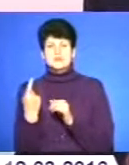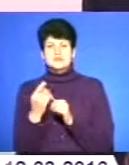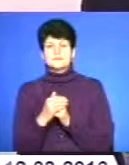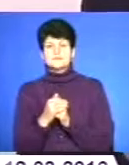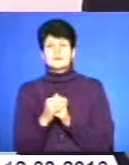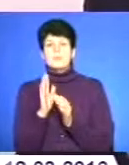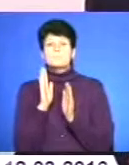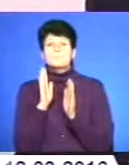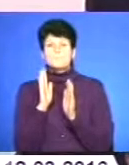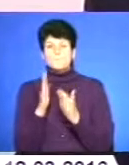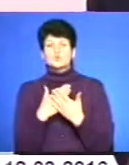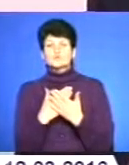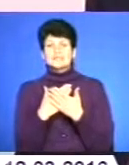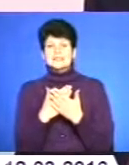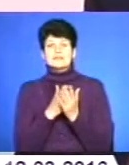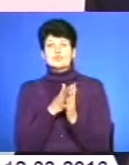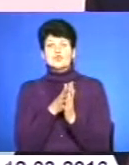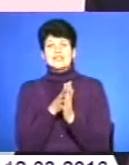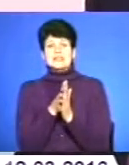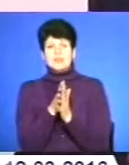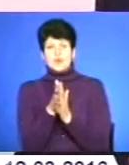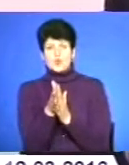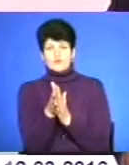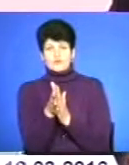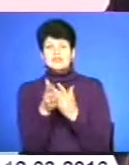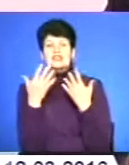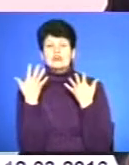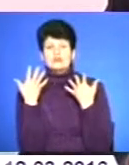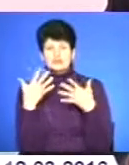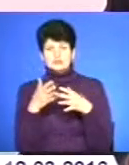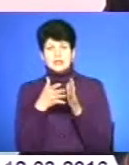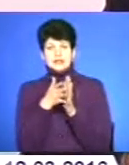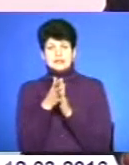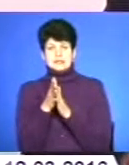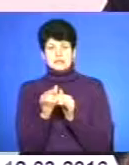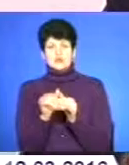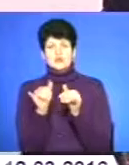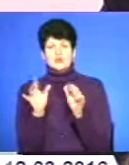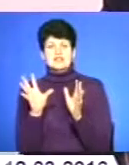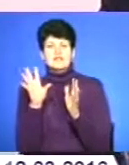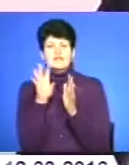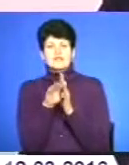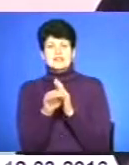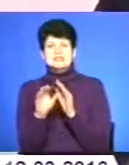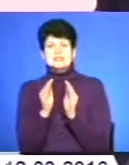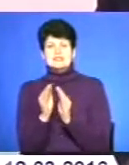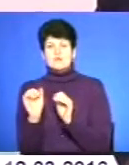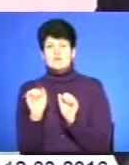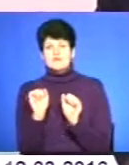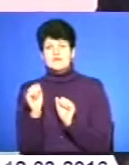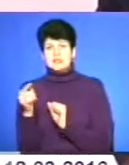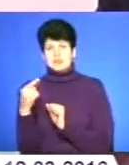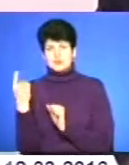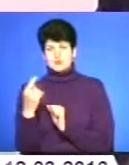буде активно інтегровано і вже інтегрується в систему управління Тернопільській області.